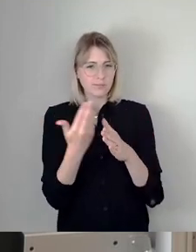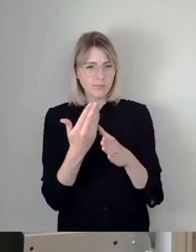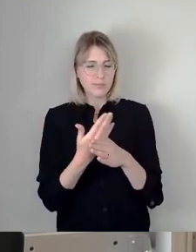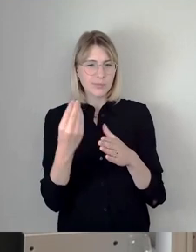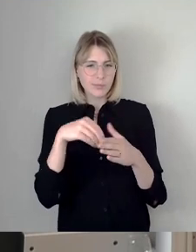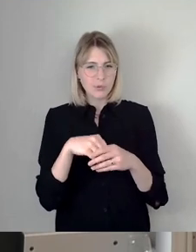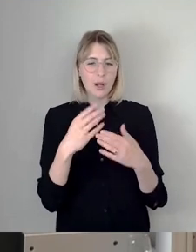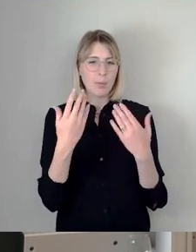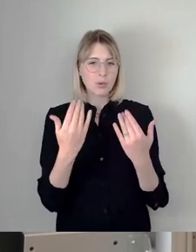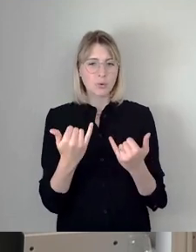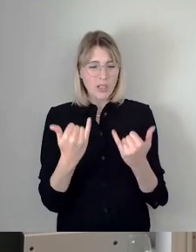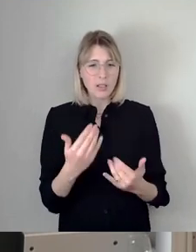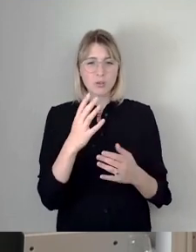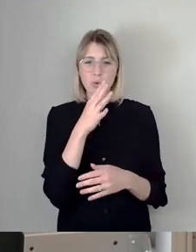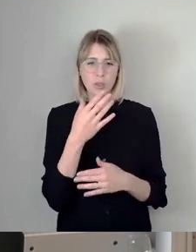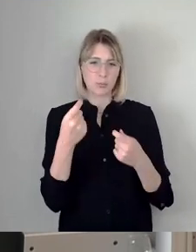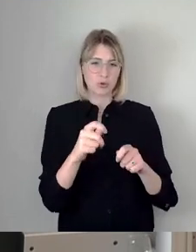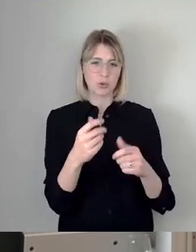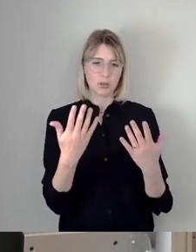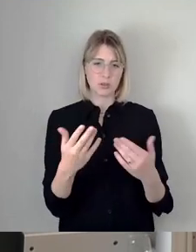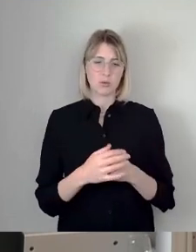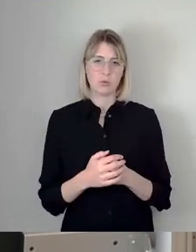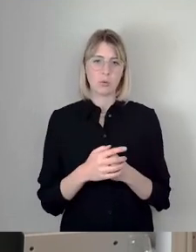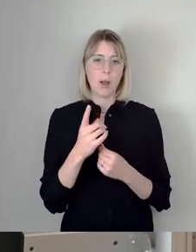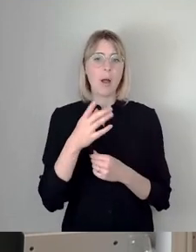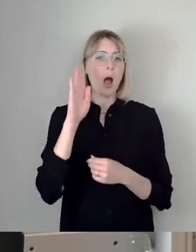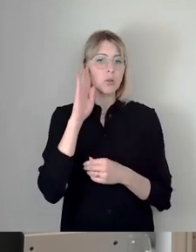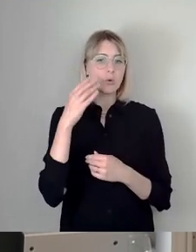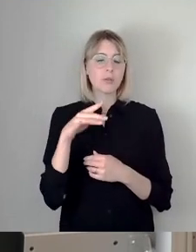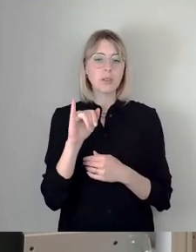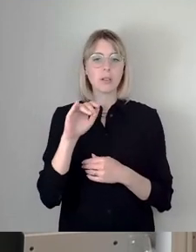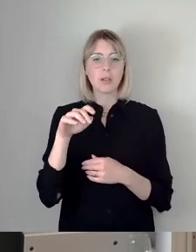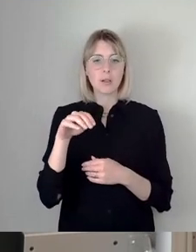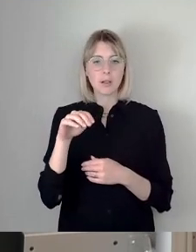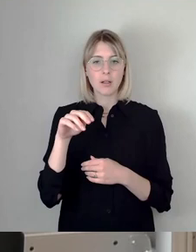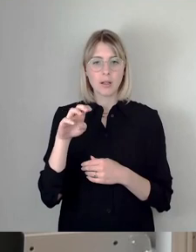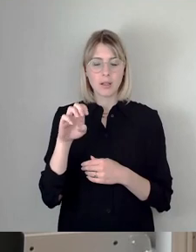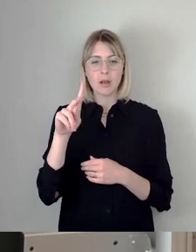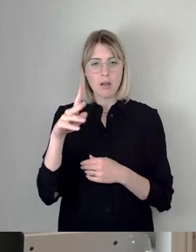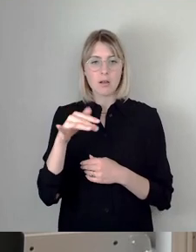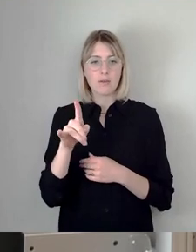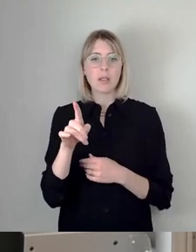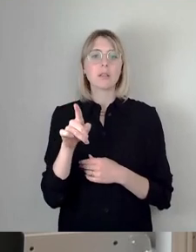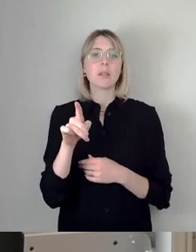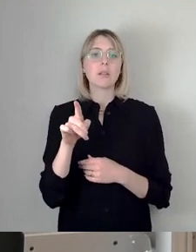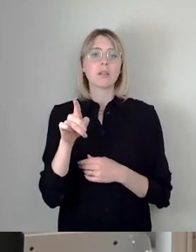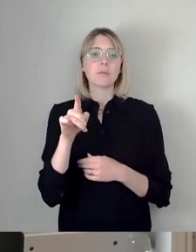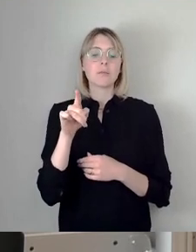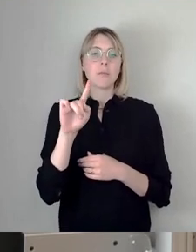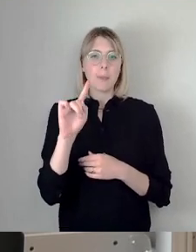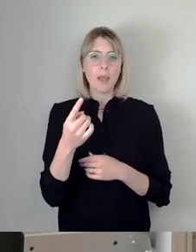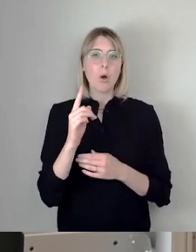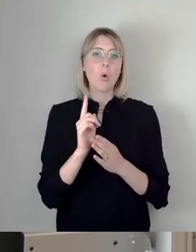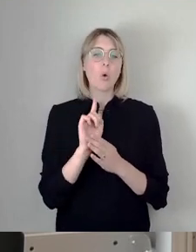beschlossen sind. Und wir haben ja eine Anhörung zum IEK gemacht. Da haben wir unter anderem das Hochbauamt gehabt.